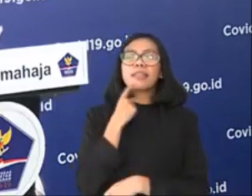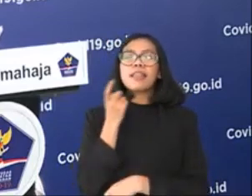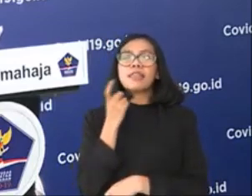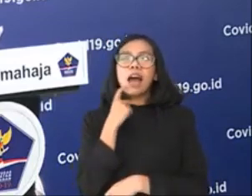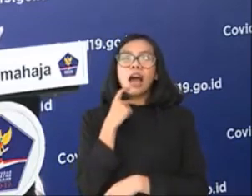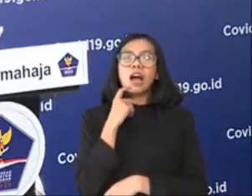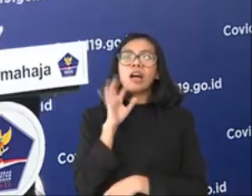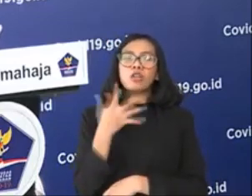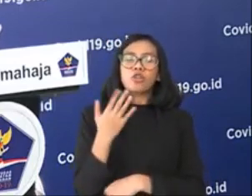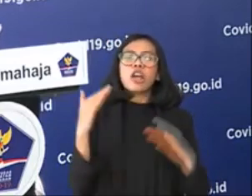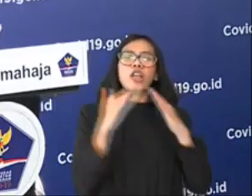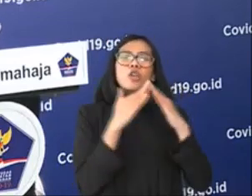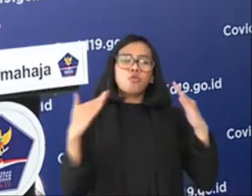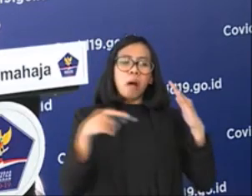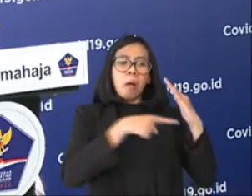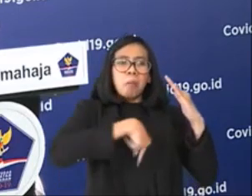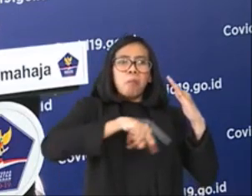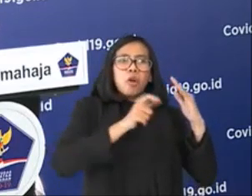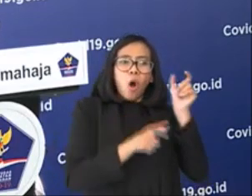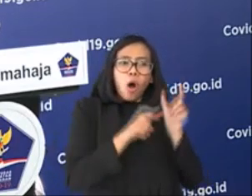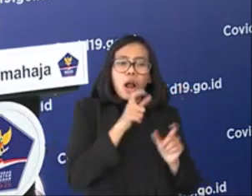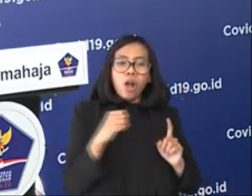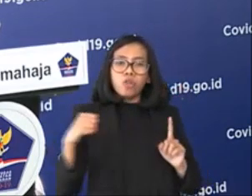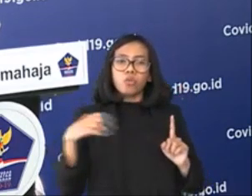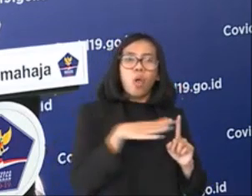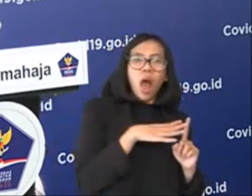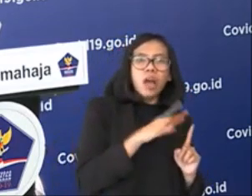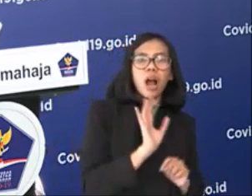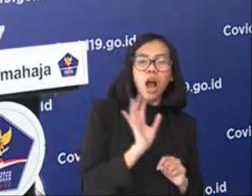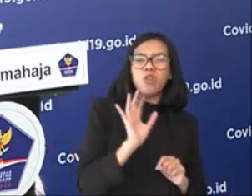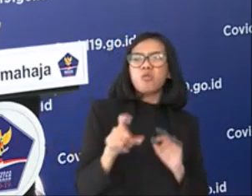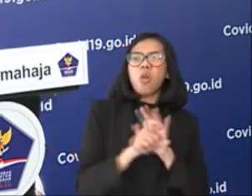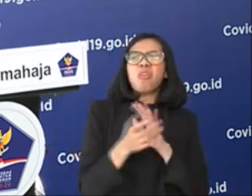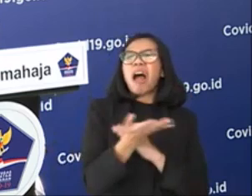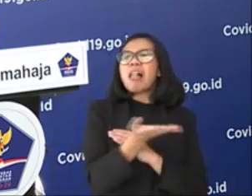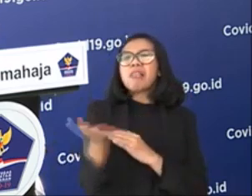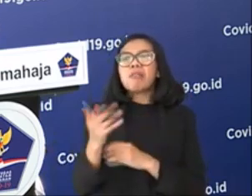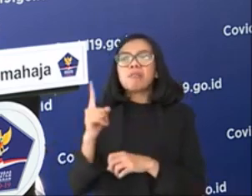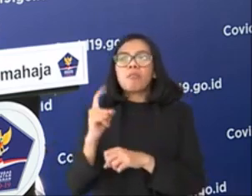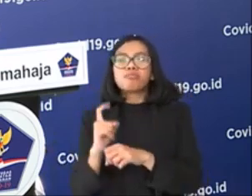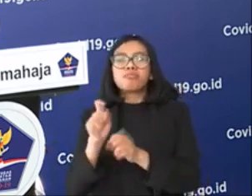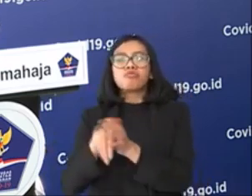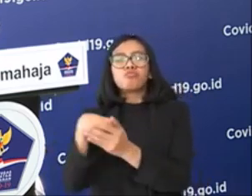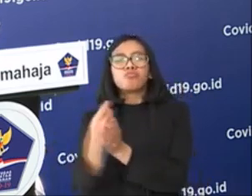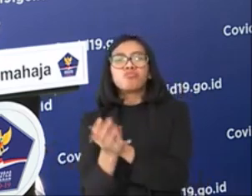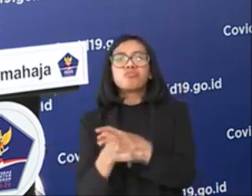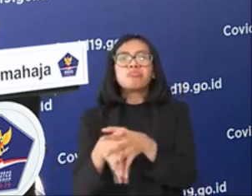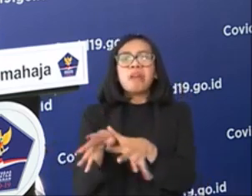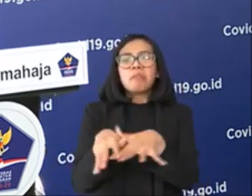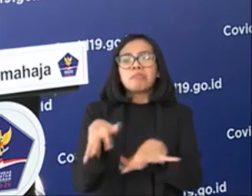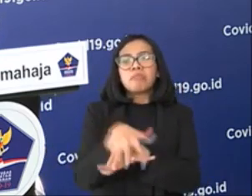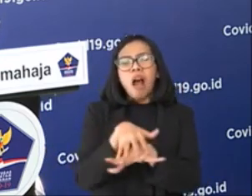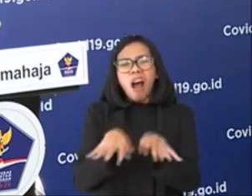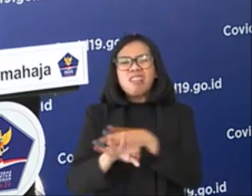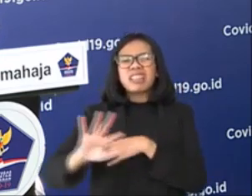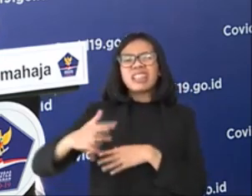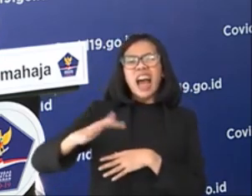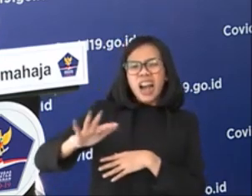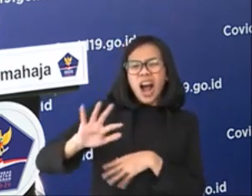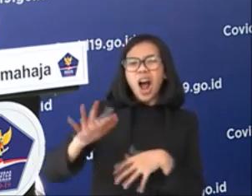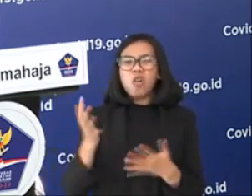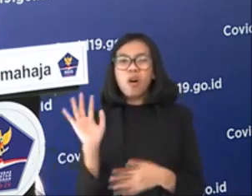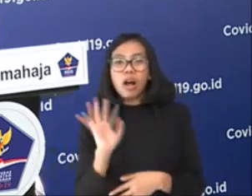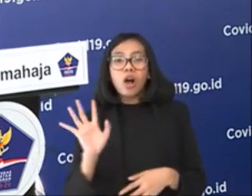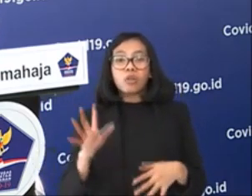tertular di dalam rumah. Kebiasaan untuk tidak mencuci tangan, apakah sudah kita lakukan, tidak